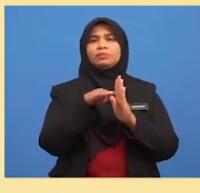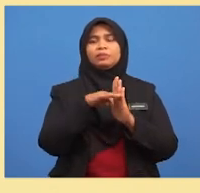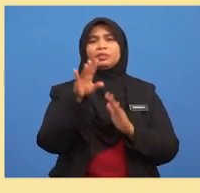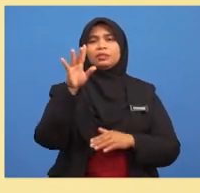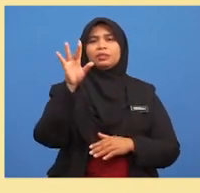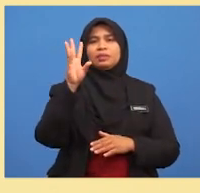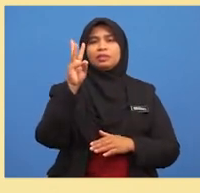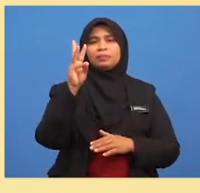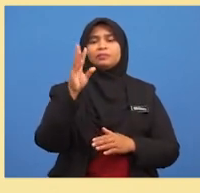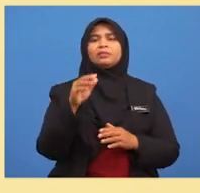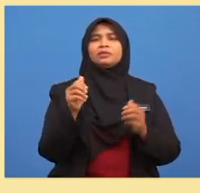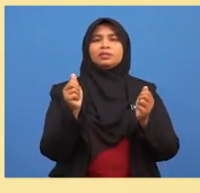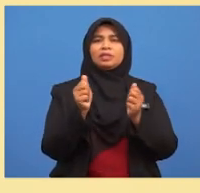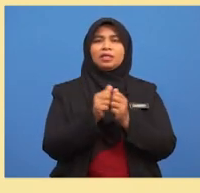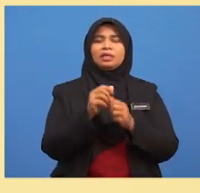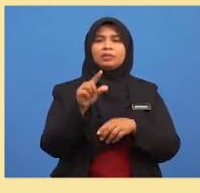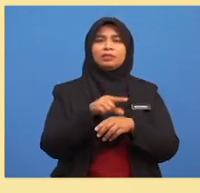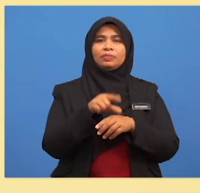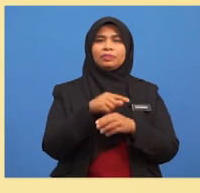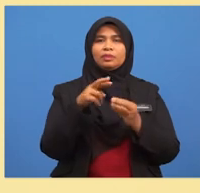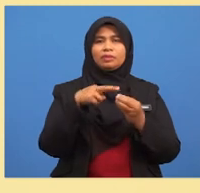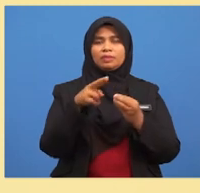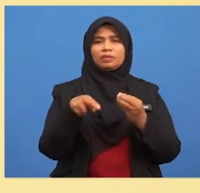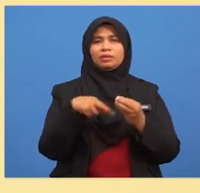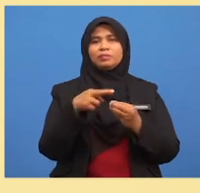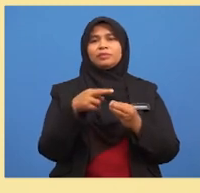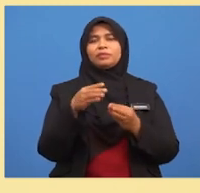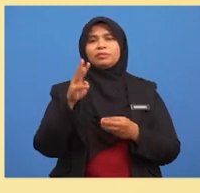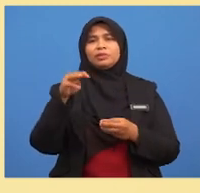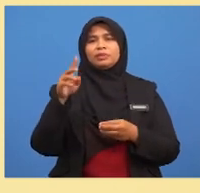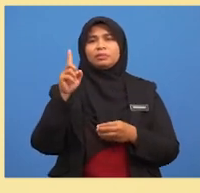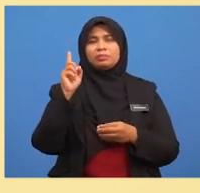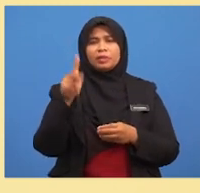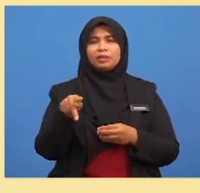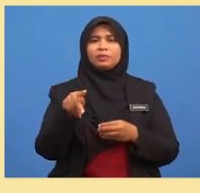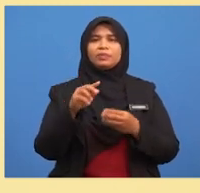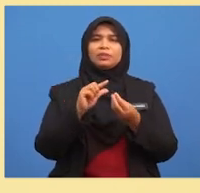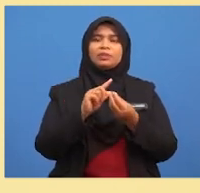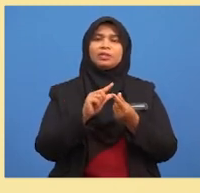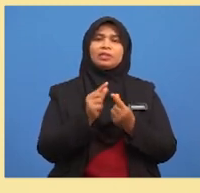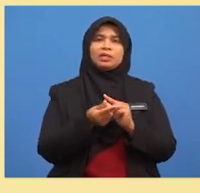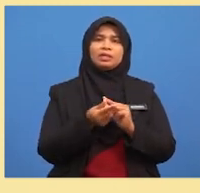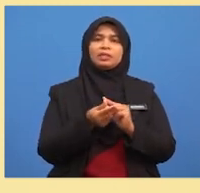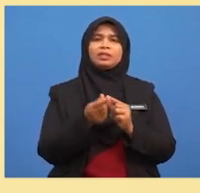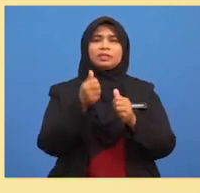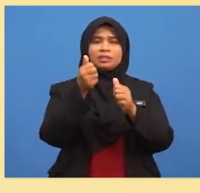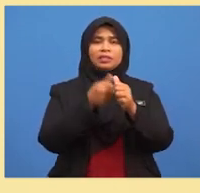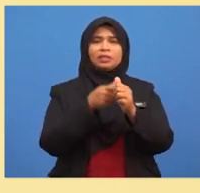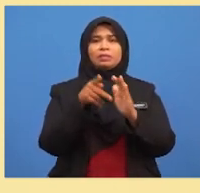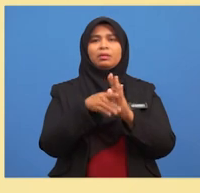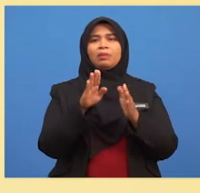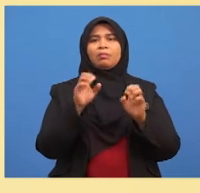Dengan menggunakan rumus, murid-murid perlu menggantikan setiap pemboleh ubah yang